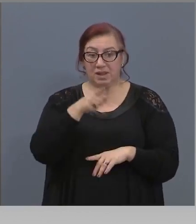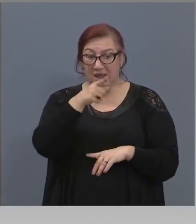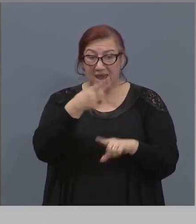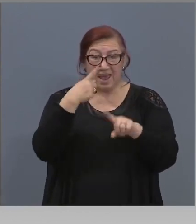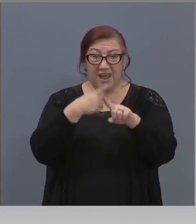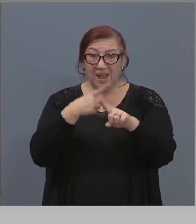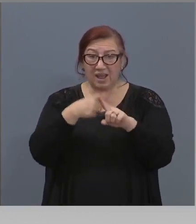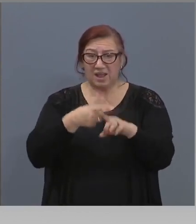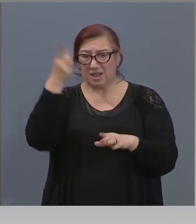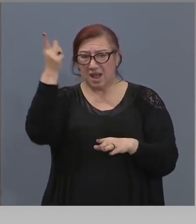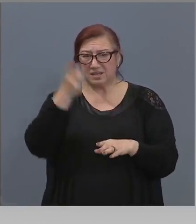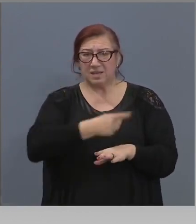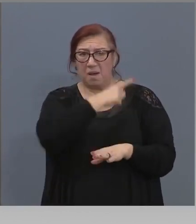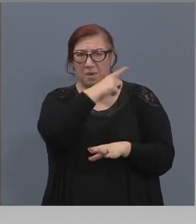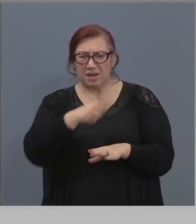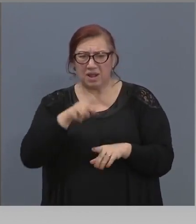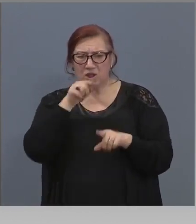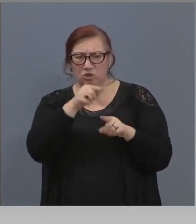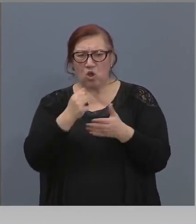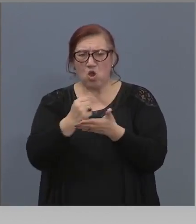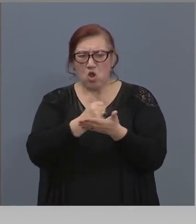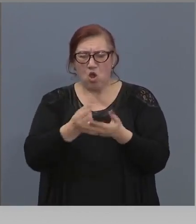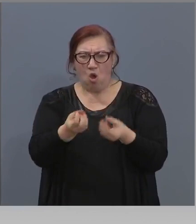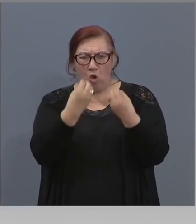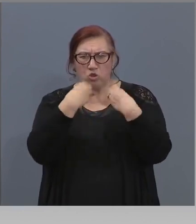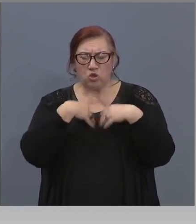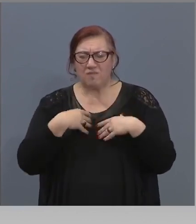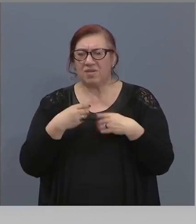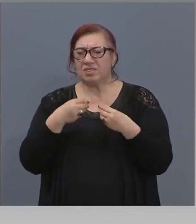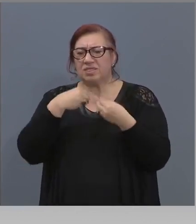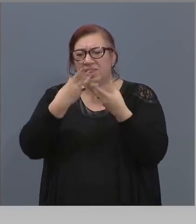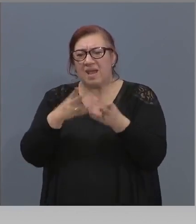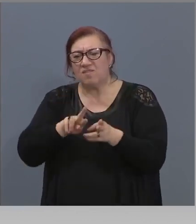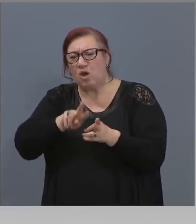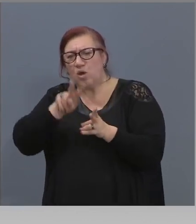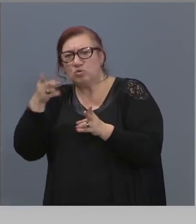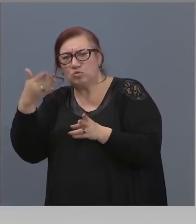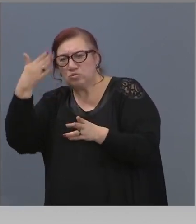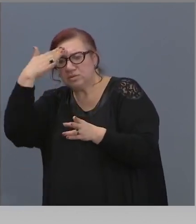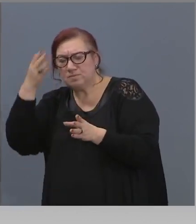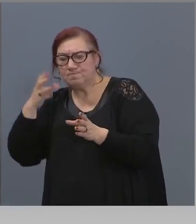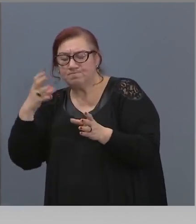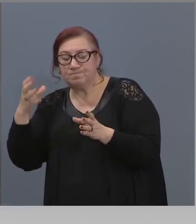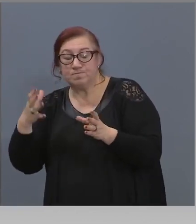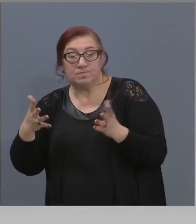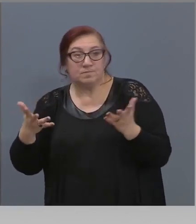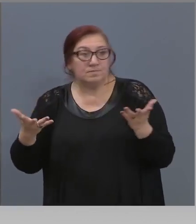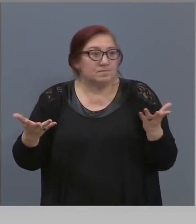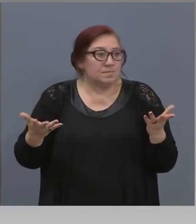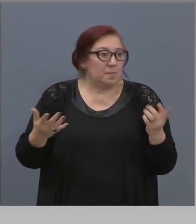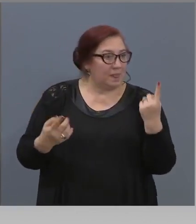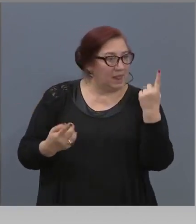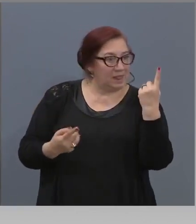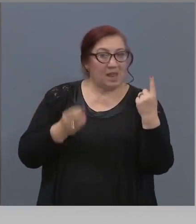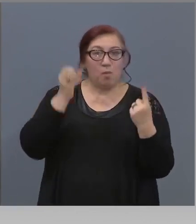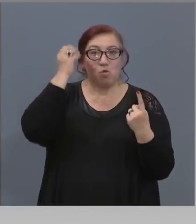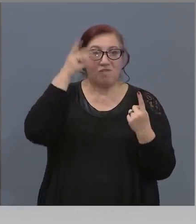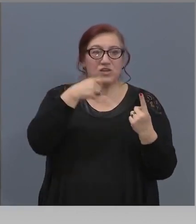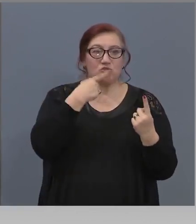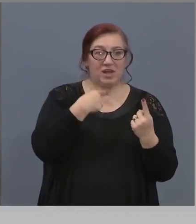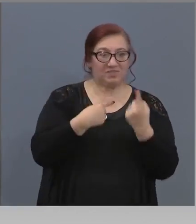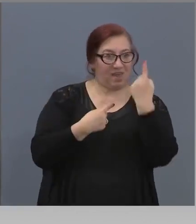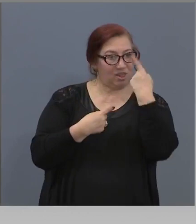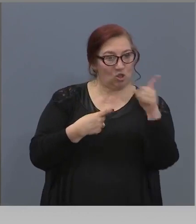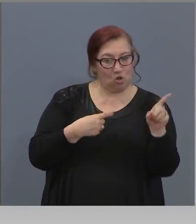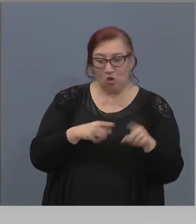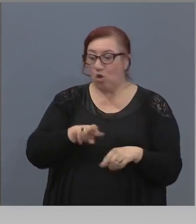това е токсично, това дава. Еди какво си, така ли беше? единият професор ми казва едно, другият професор ми казва